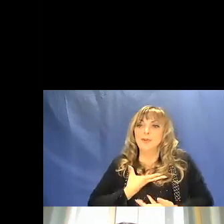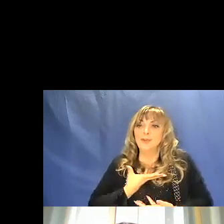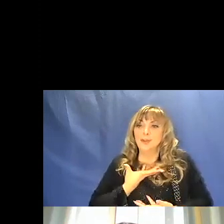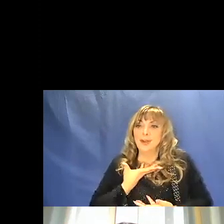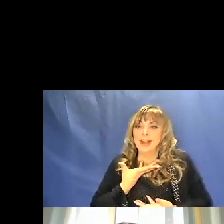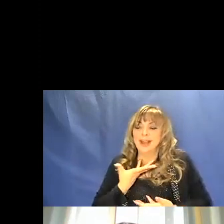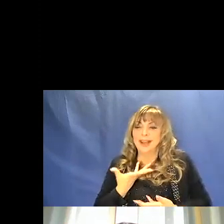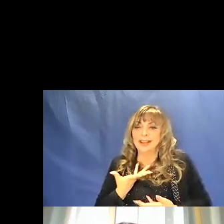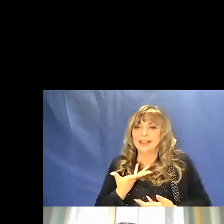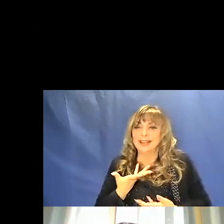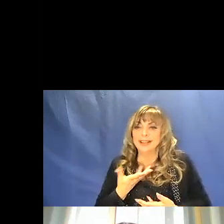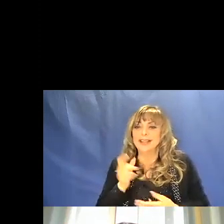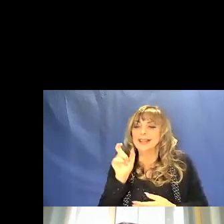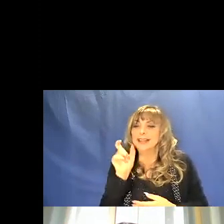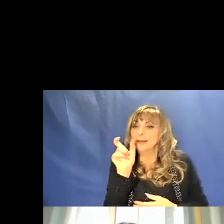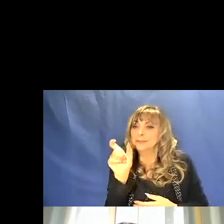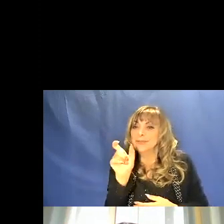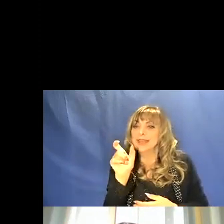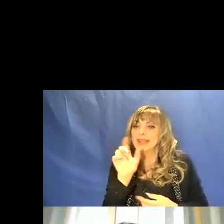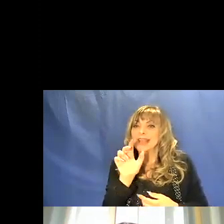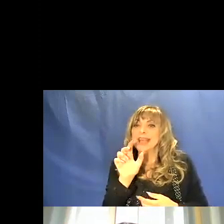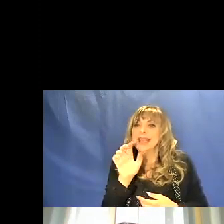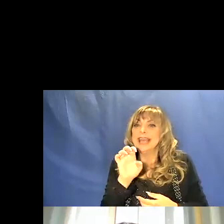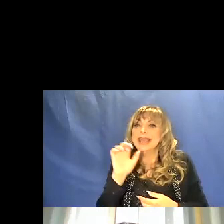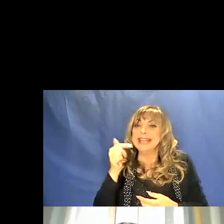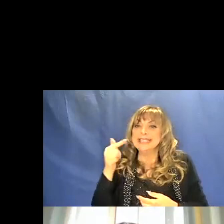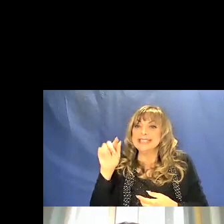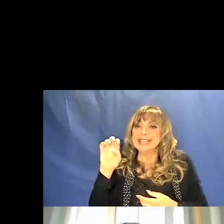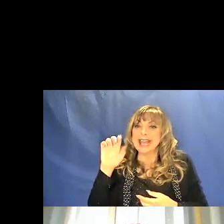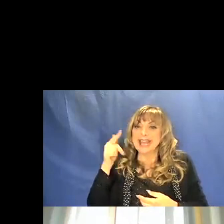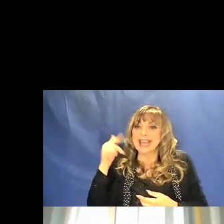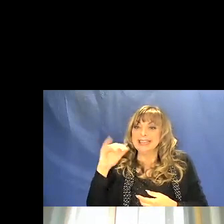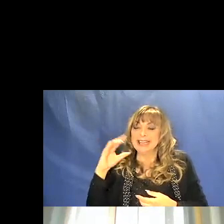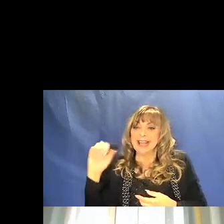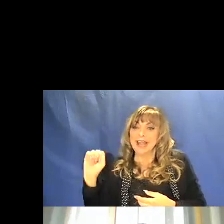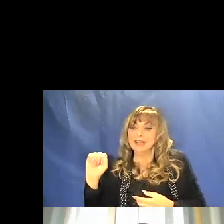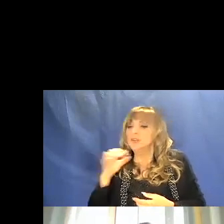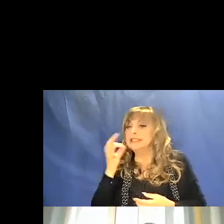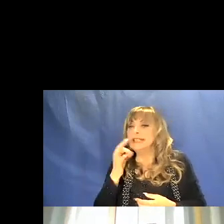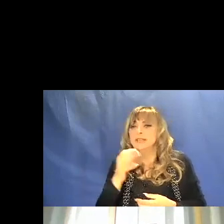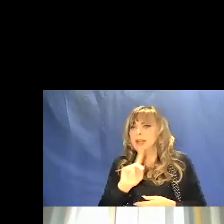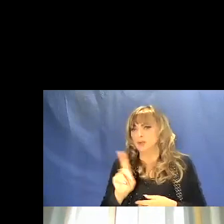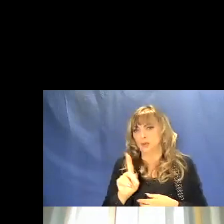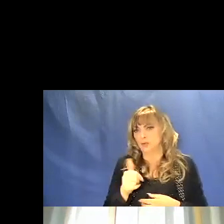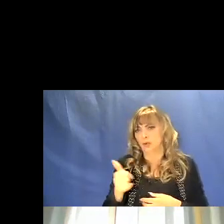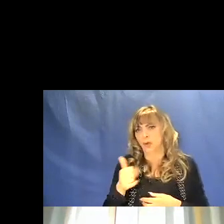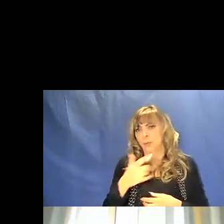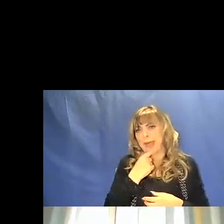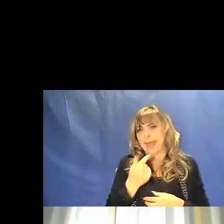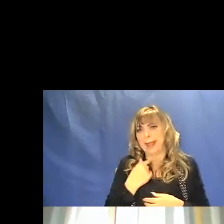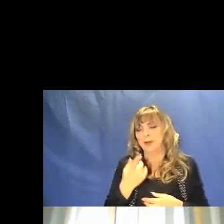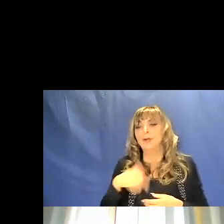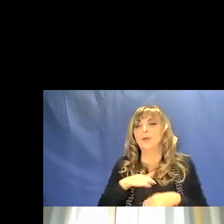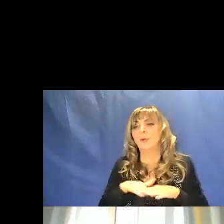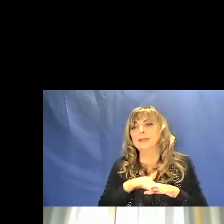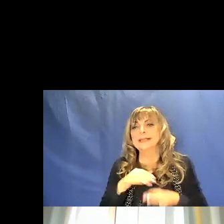estetica non implica solo una concezione riguardo al bello noi siamo abituati purtroppo a